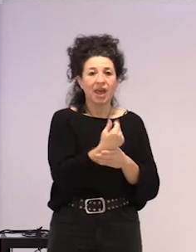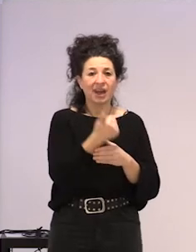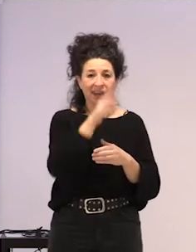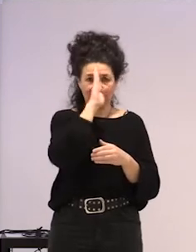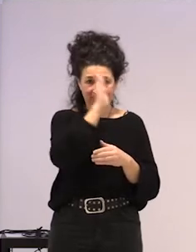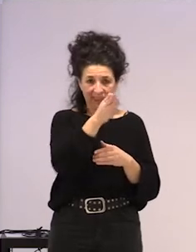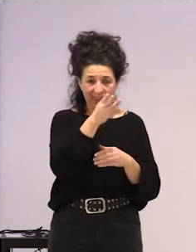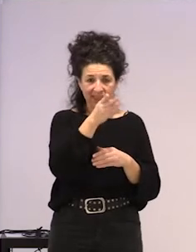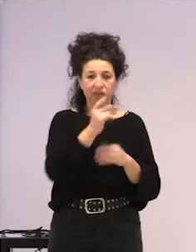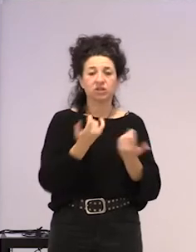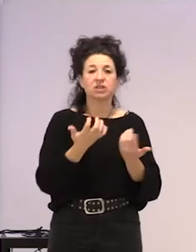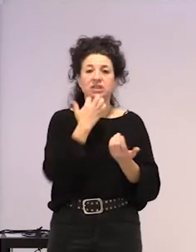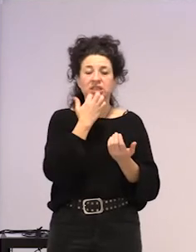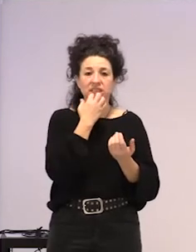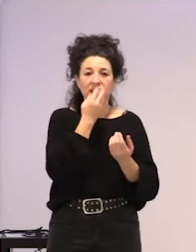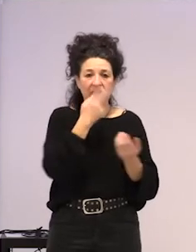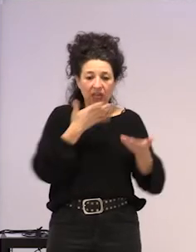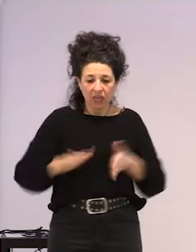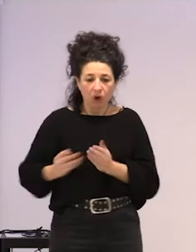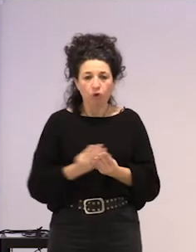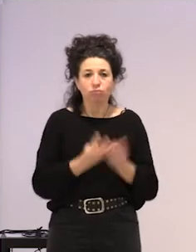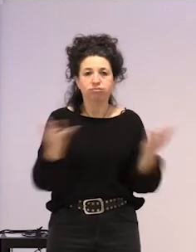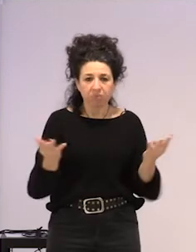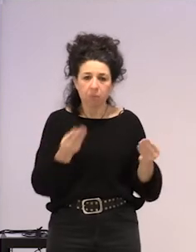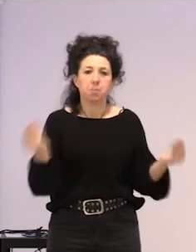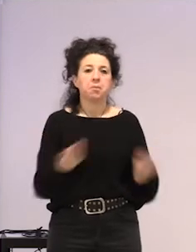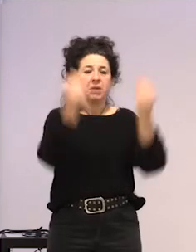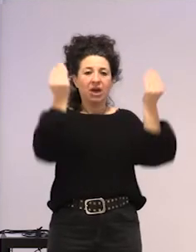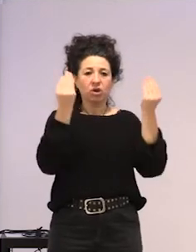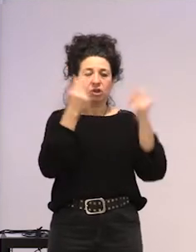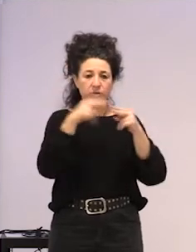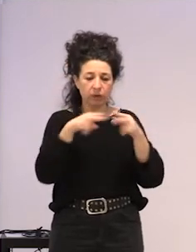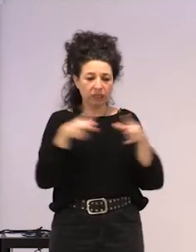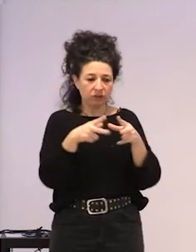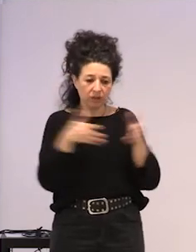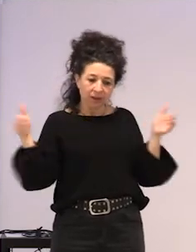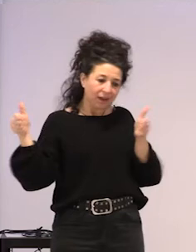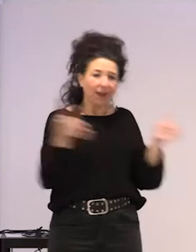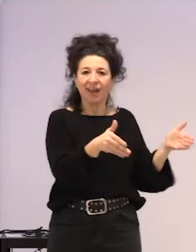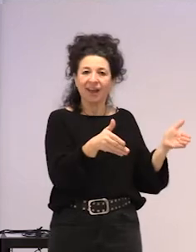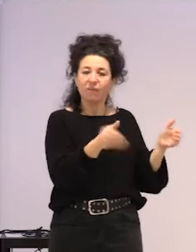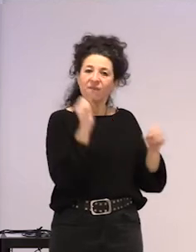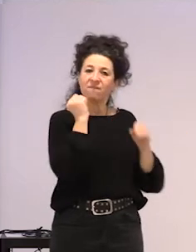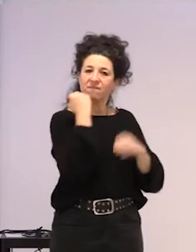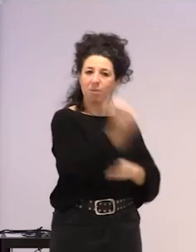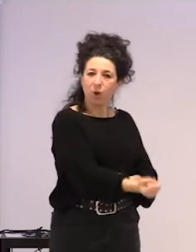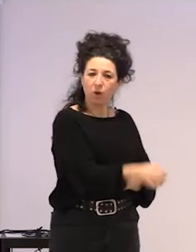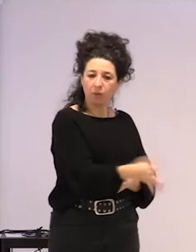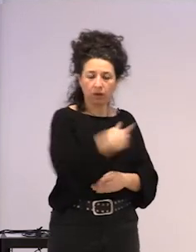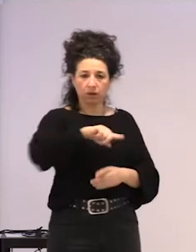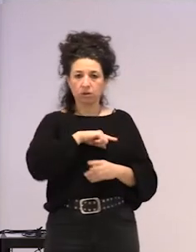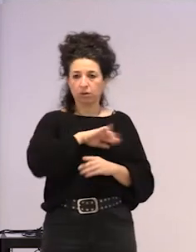baldin basara, asko zo beto, ez? Oiek dituzte, zera, politika guztiak alde, eta gu aldiz, ez, ba, orde gaude,